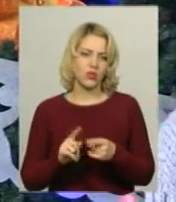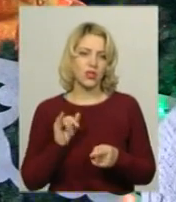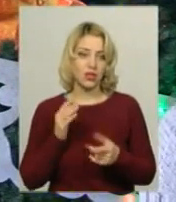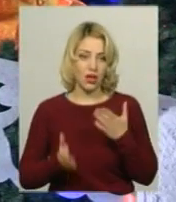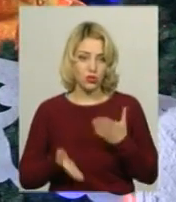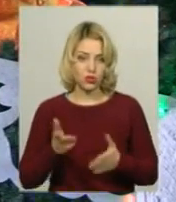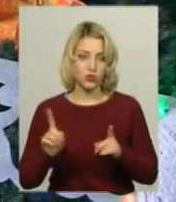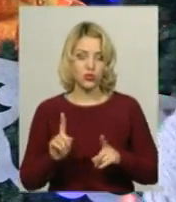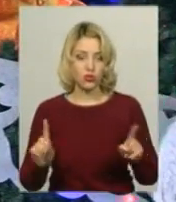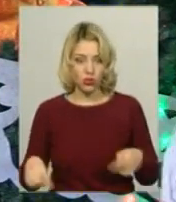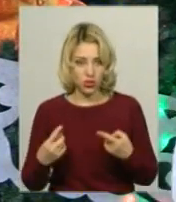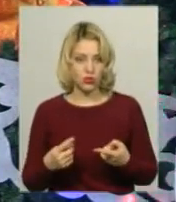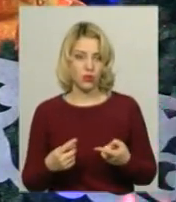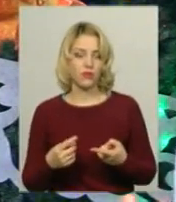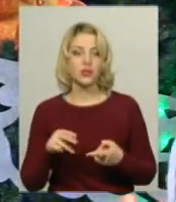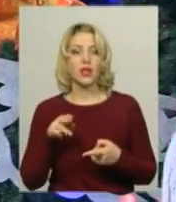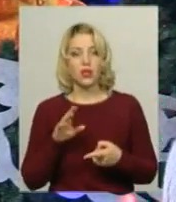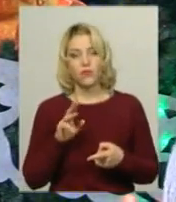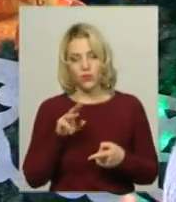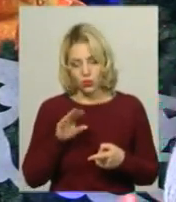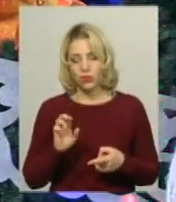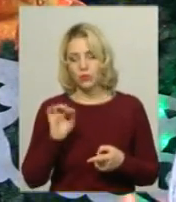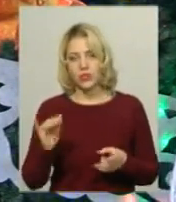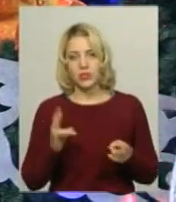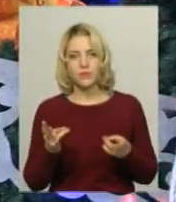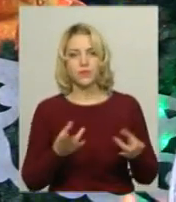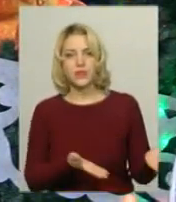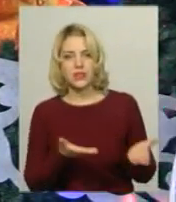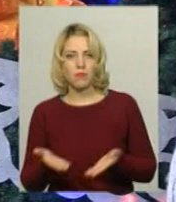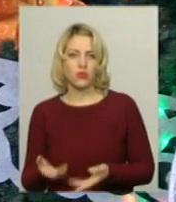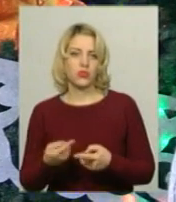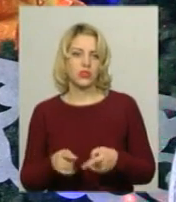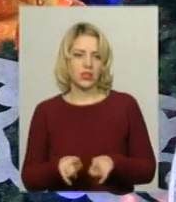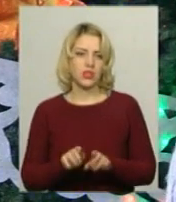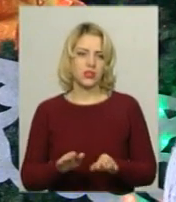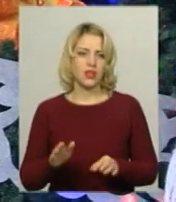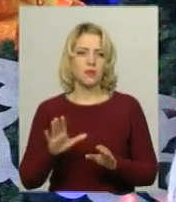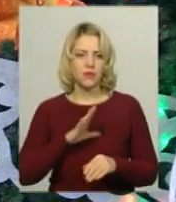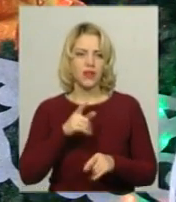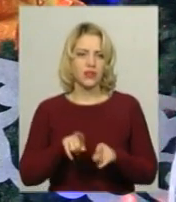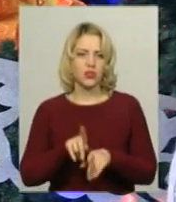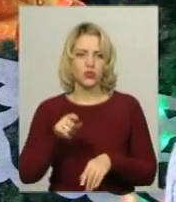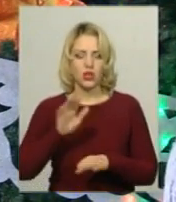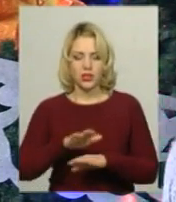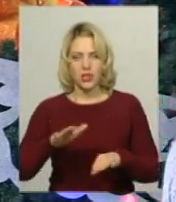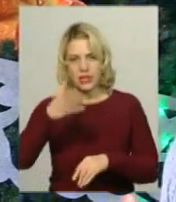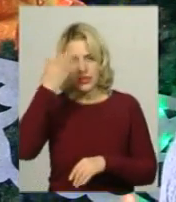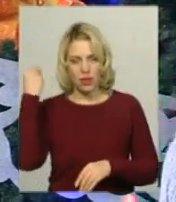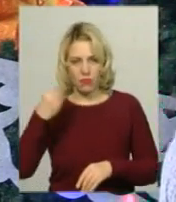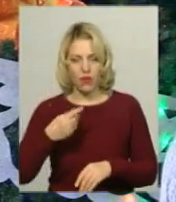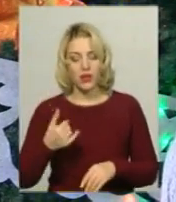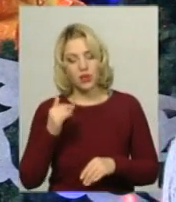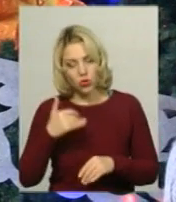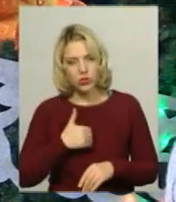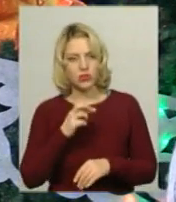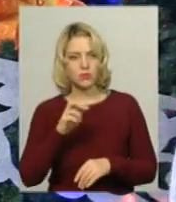І якщо щось організовується, то щоб запрошували таких діток, бо буває таке, що за нас забувається. А хотілося б, щоб завжди